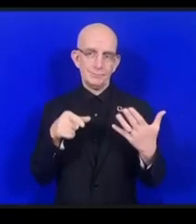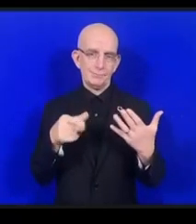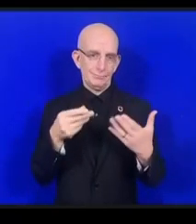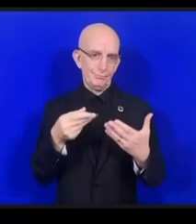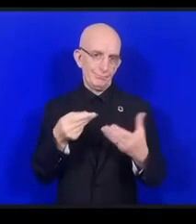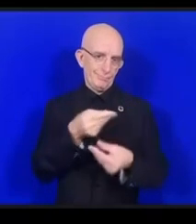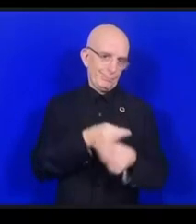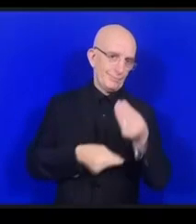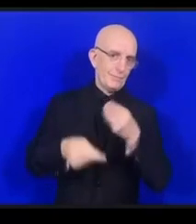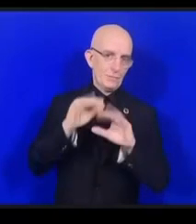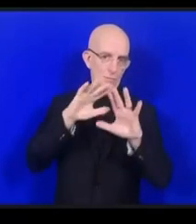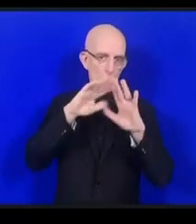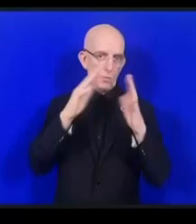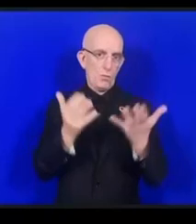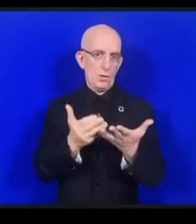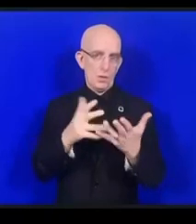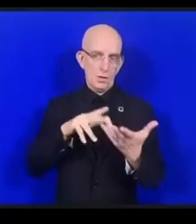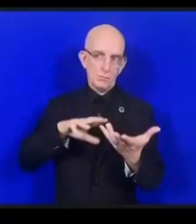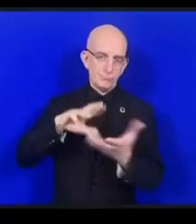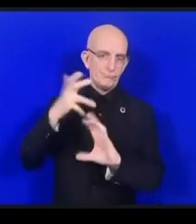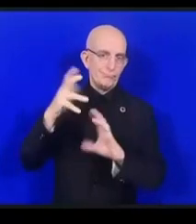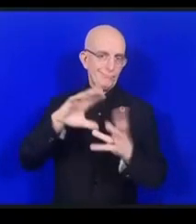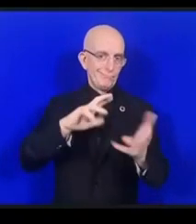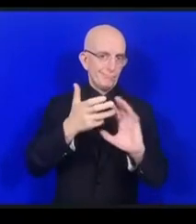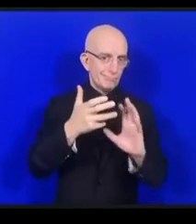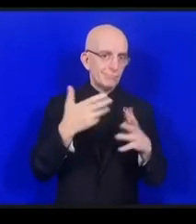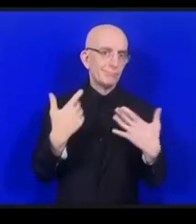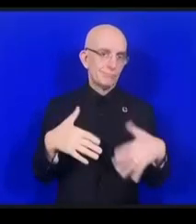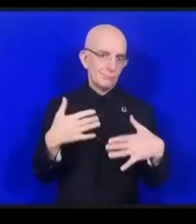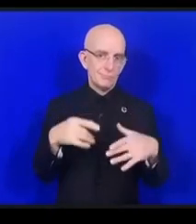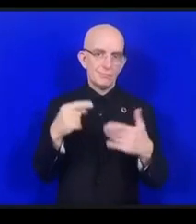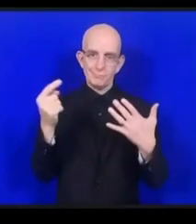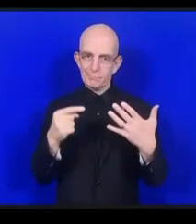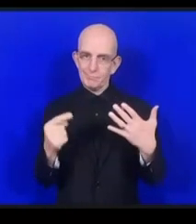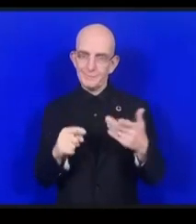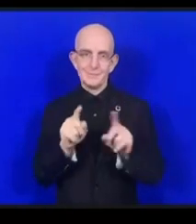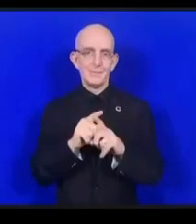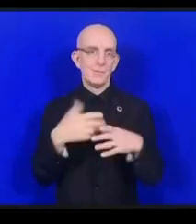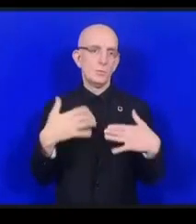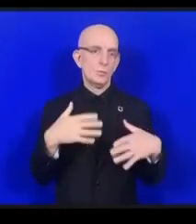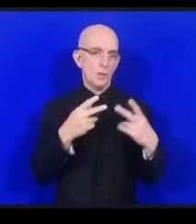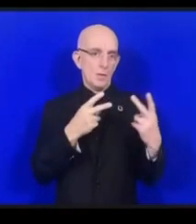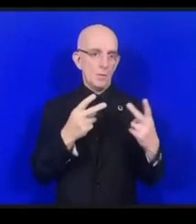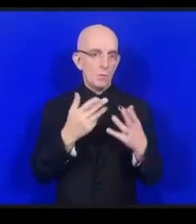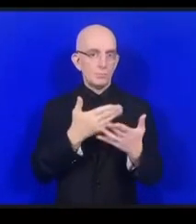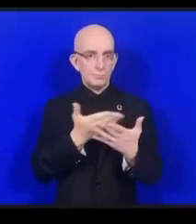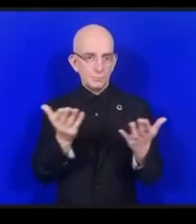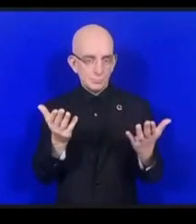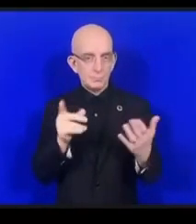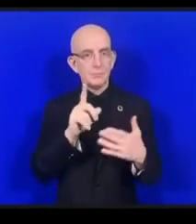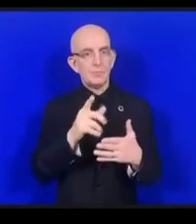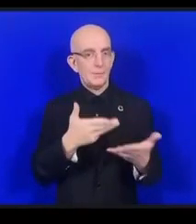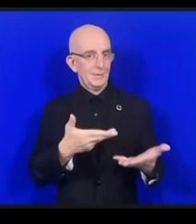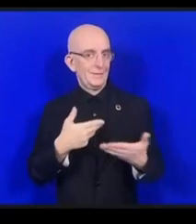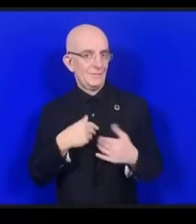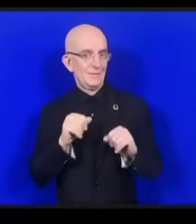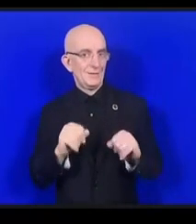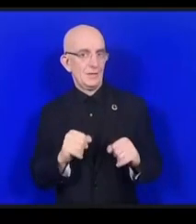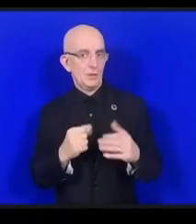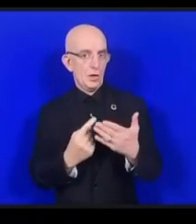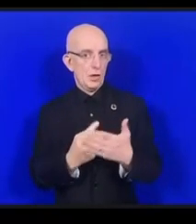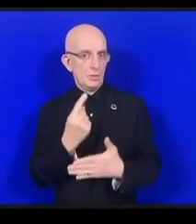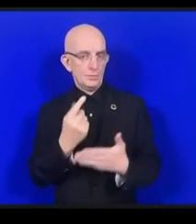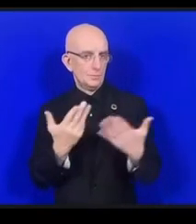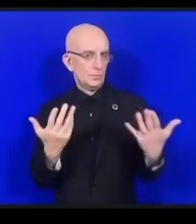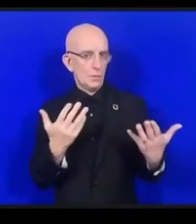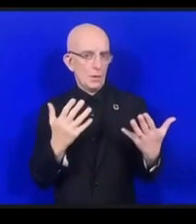et bon nombre d'autres choses importantes et ça me donne l'occasion de faire référence d'une part à